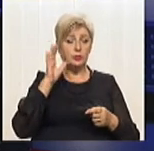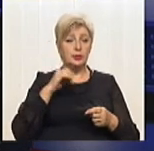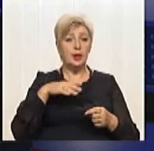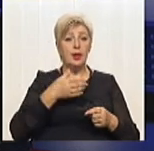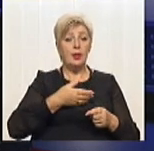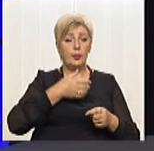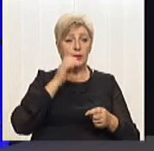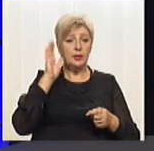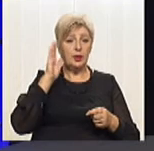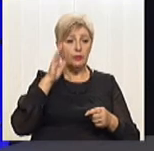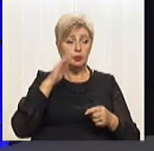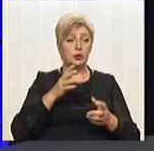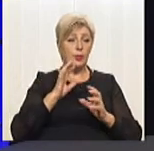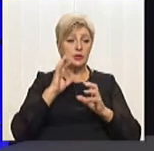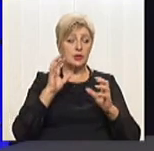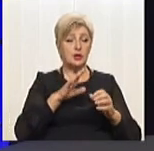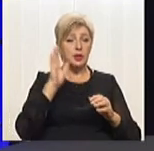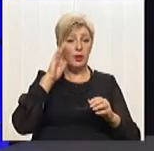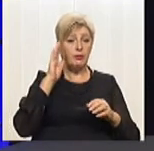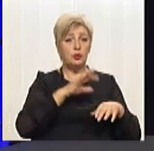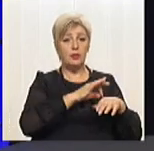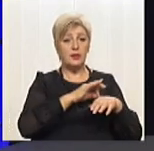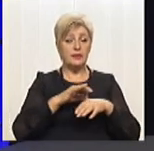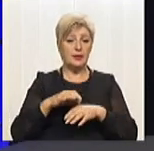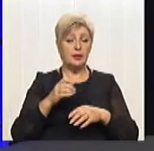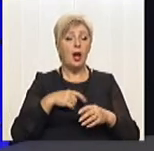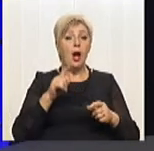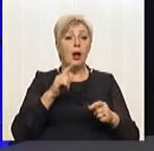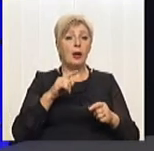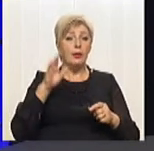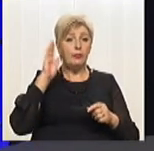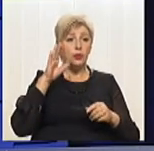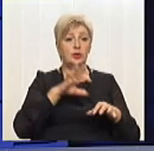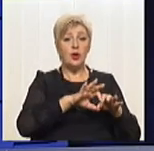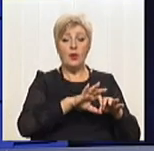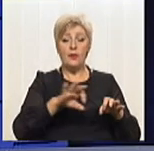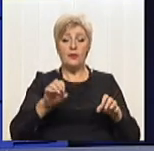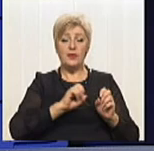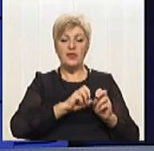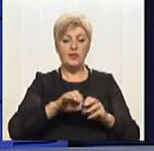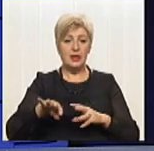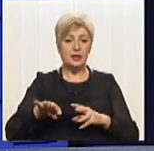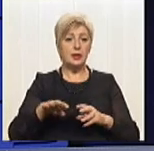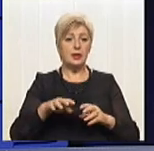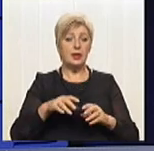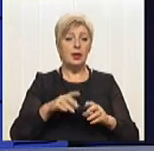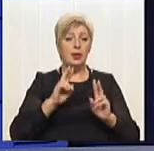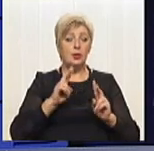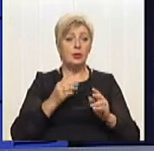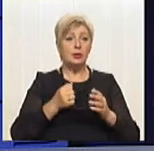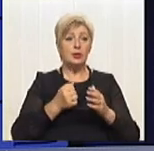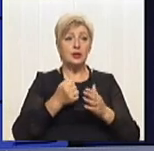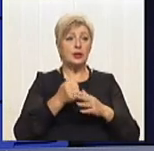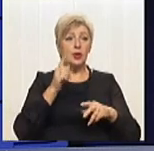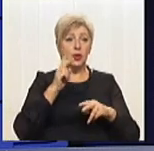водопостачання та водовідведення. Тобто, певним чином, проблематика водовідведення, хоч недостатня, але врахована в тому